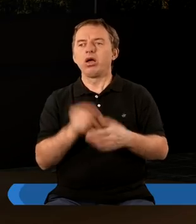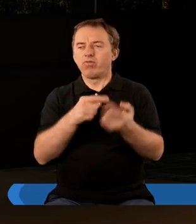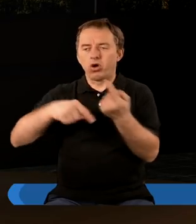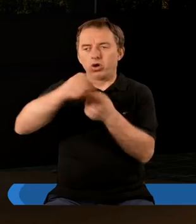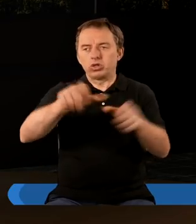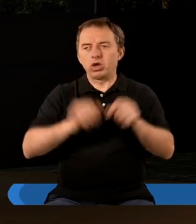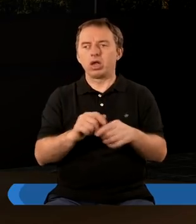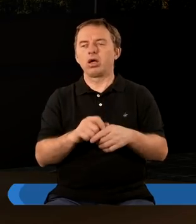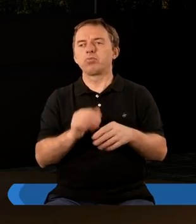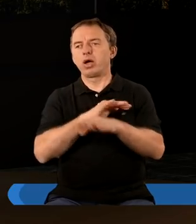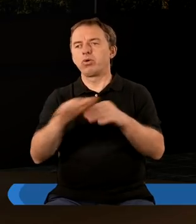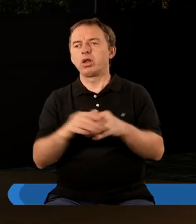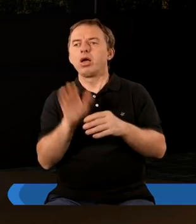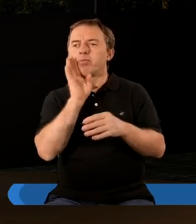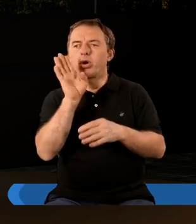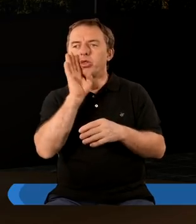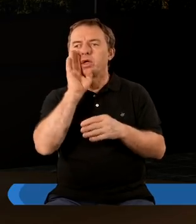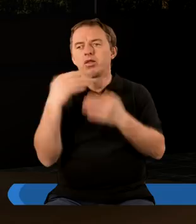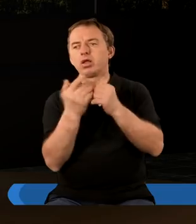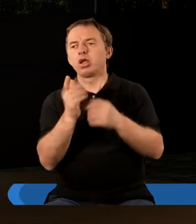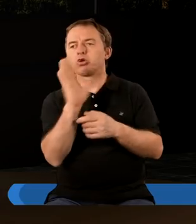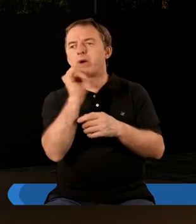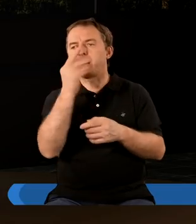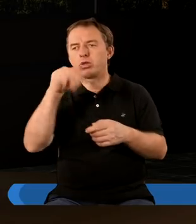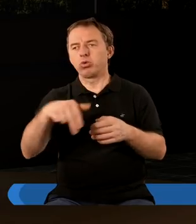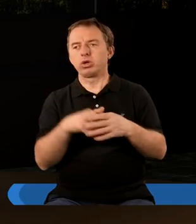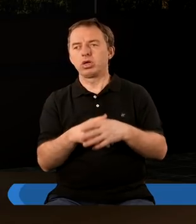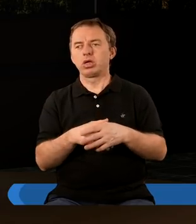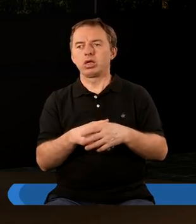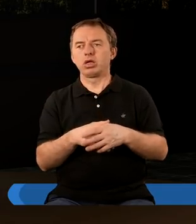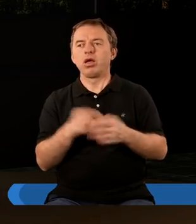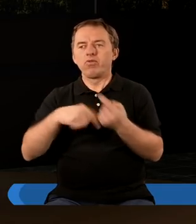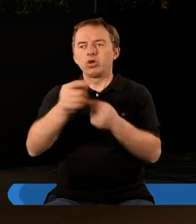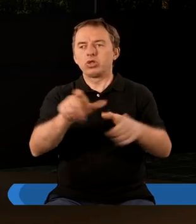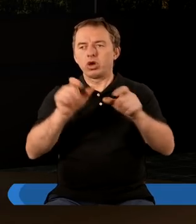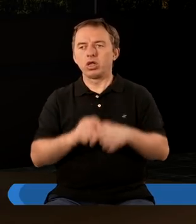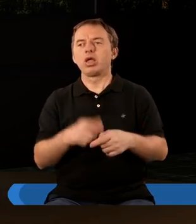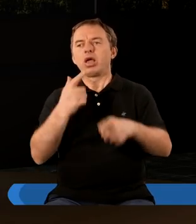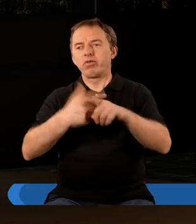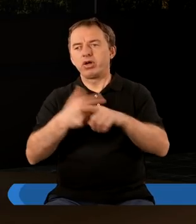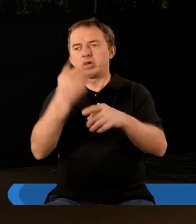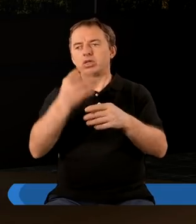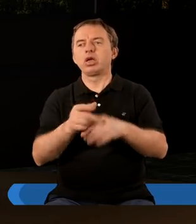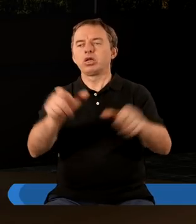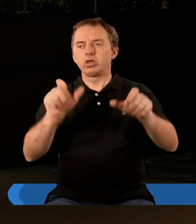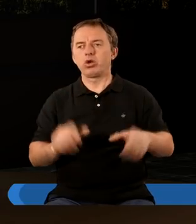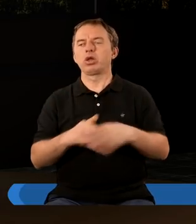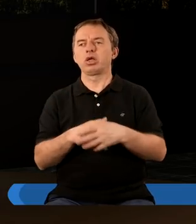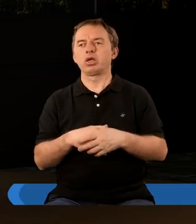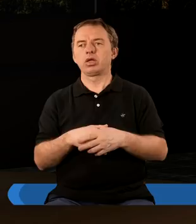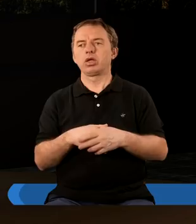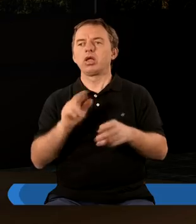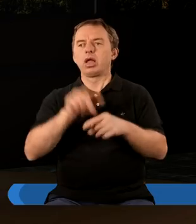a wokoło tronu tęcza, podobna z wyglądu do szmaragdu. A wokoło tronu dwadzieścia cztery trony,